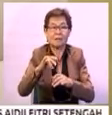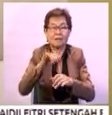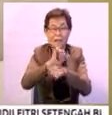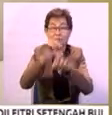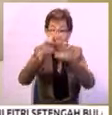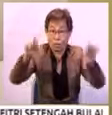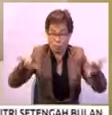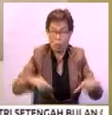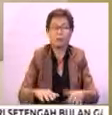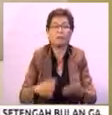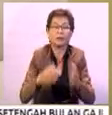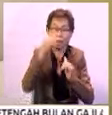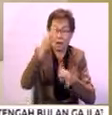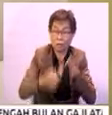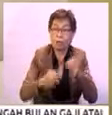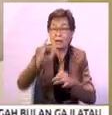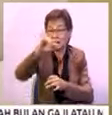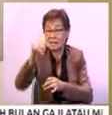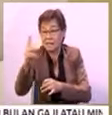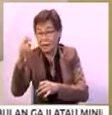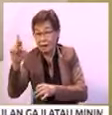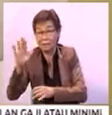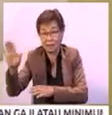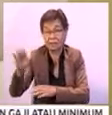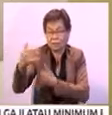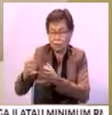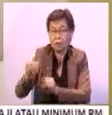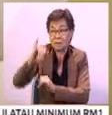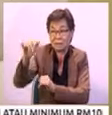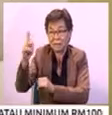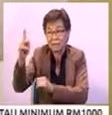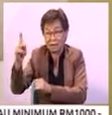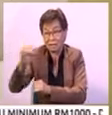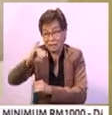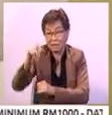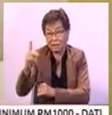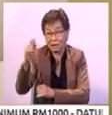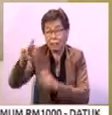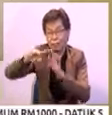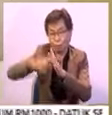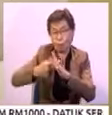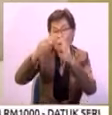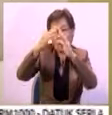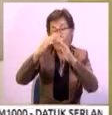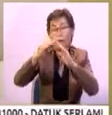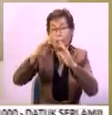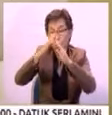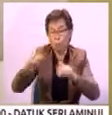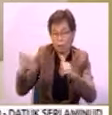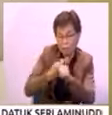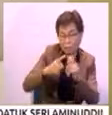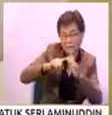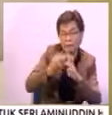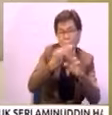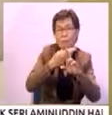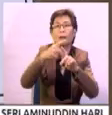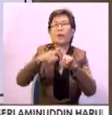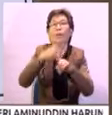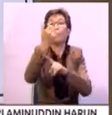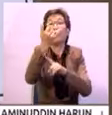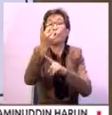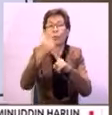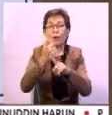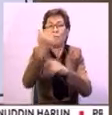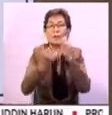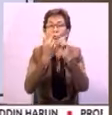kita kepada Jabatan Kerja Raya harus dimulakan. Rumah pertama harus siap pada Jun 2019 ini.